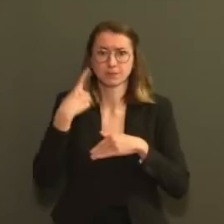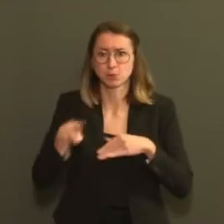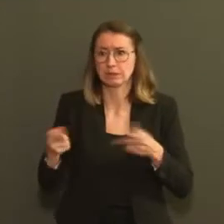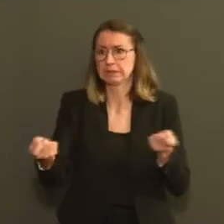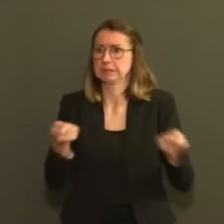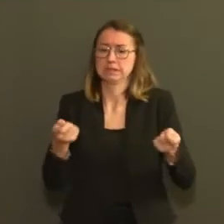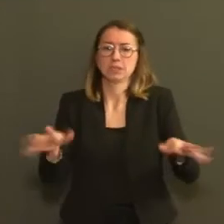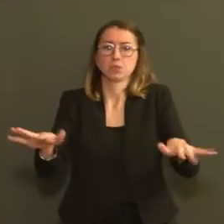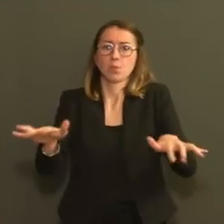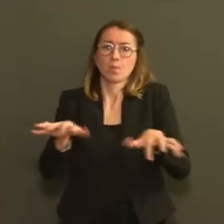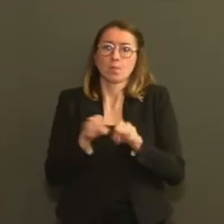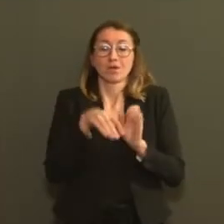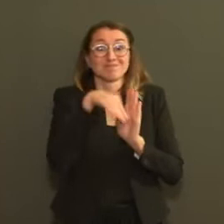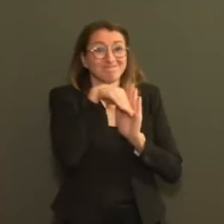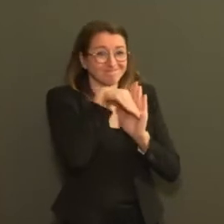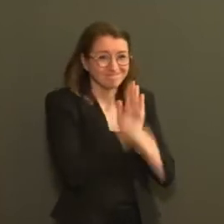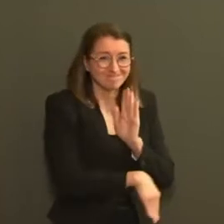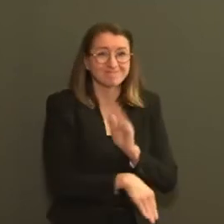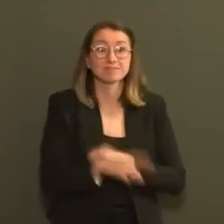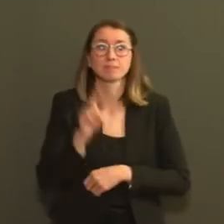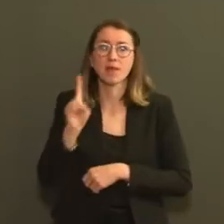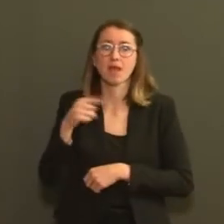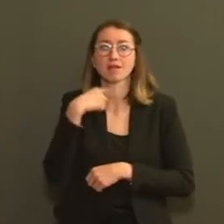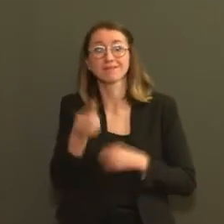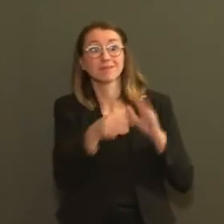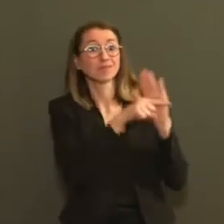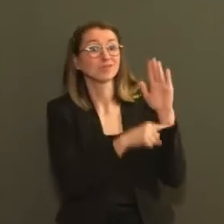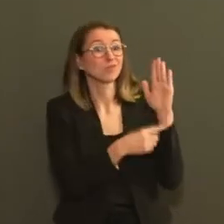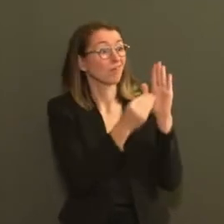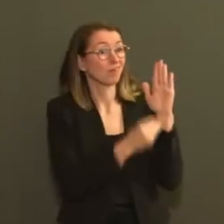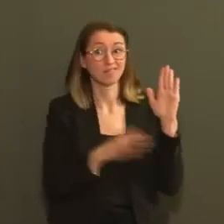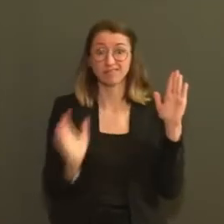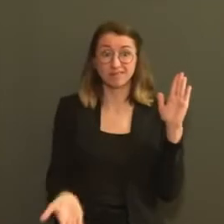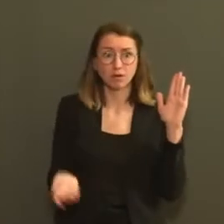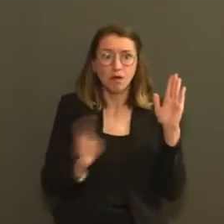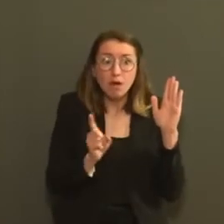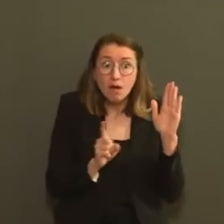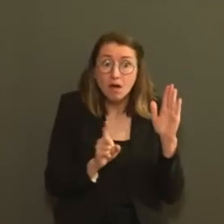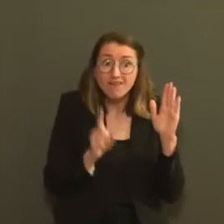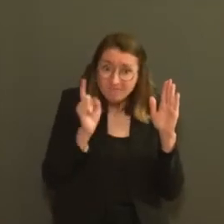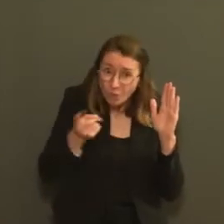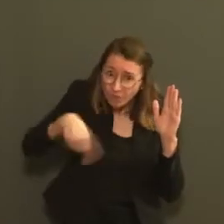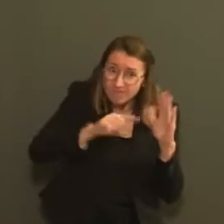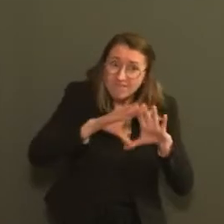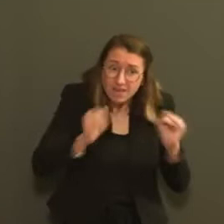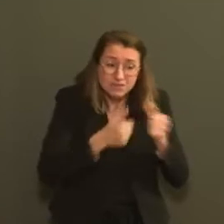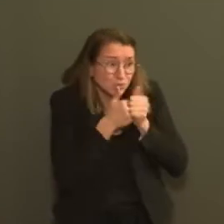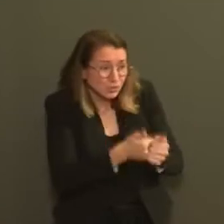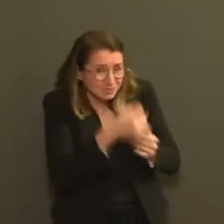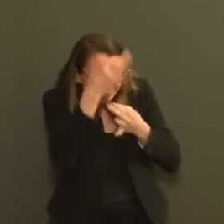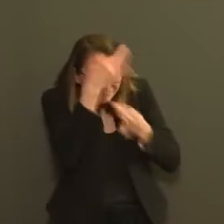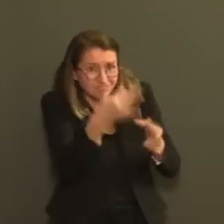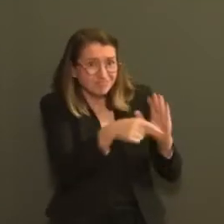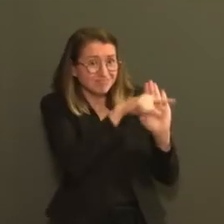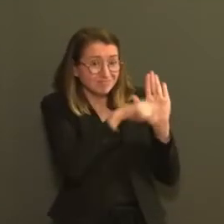vous le savez tous, c'est de faire ce que ces mesures vous demandent de faire. Et dicter des mesures n'est pas suffisant. Il faut